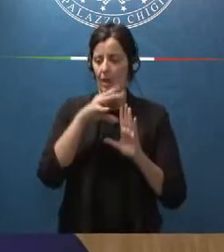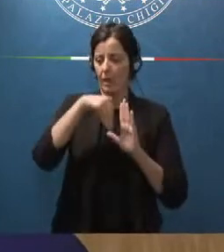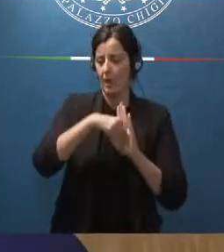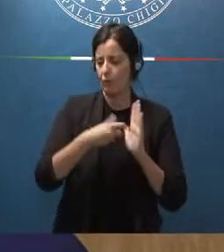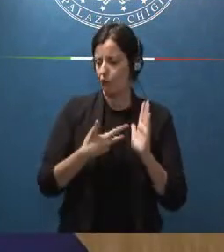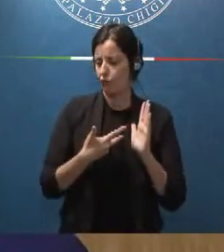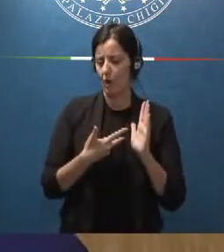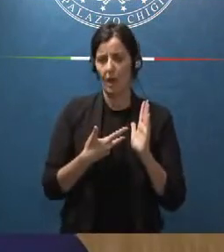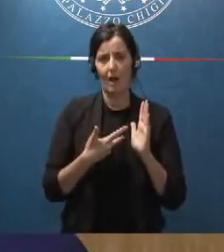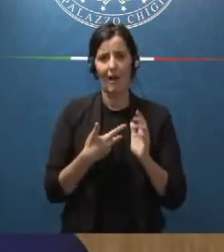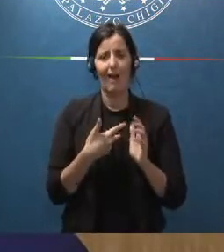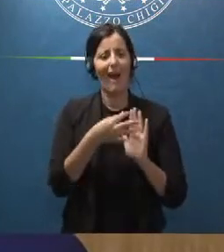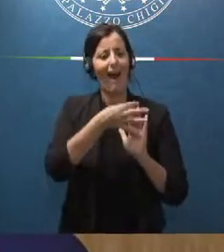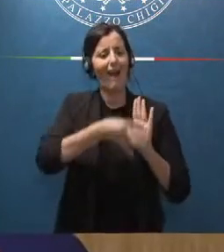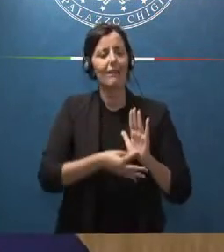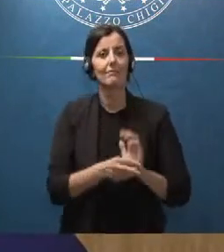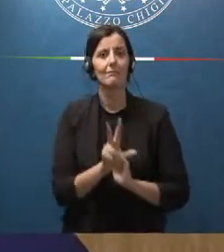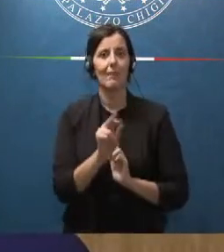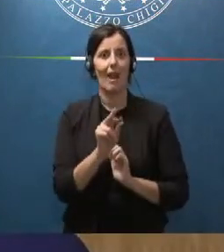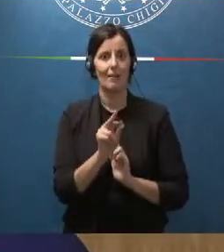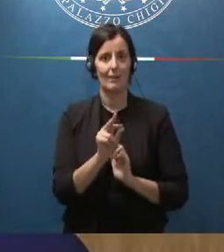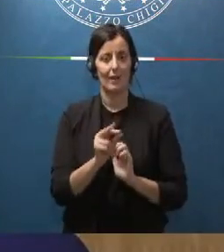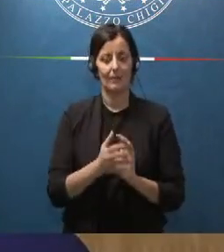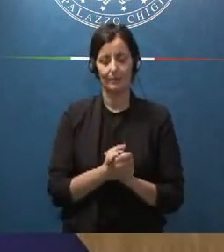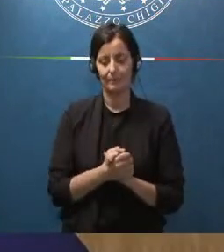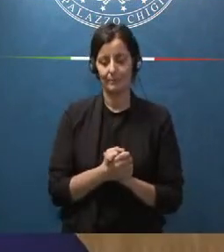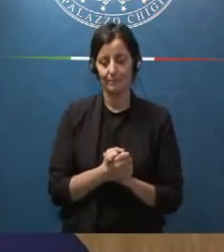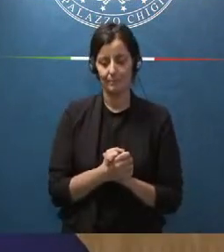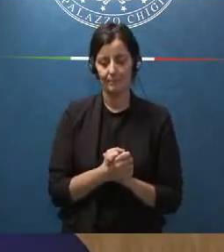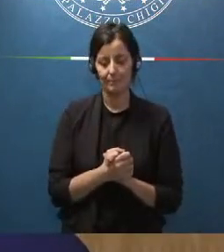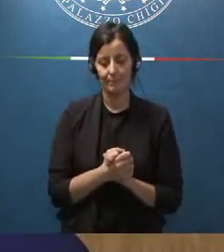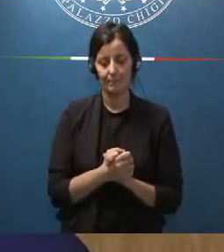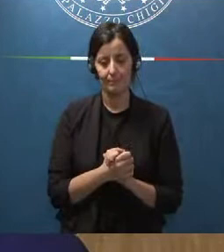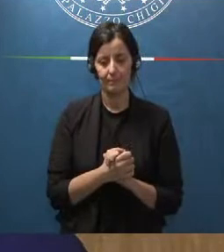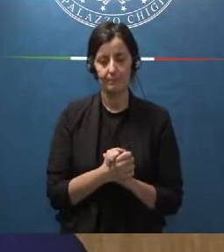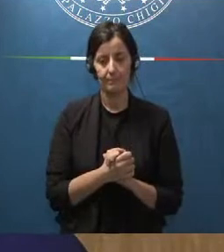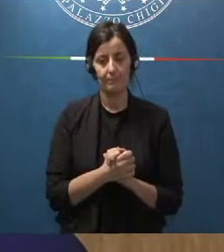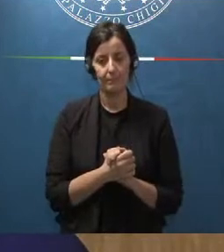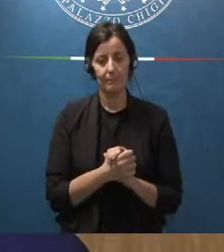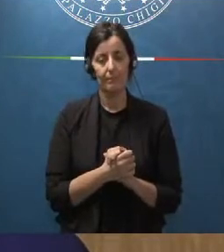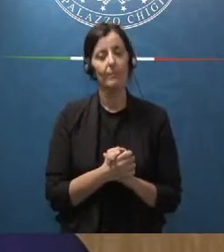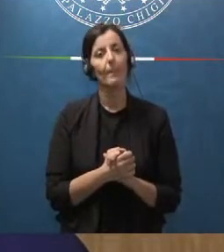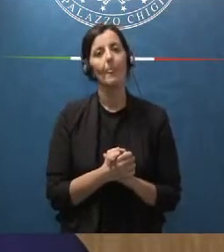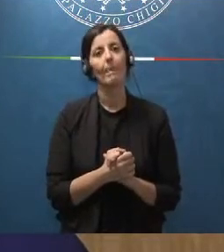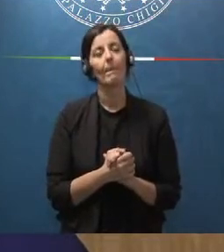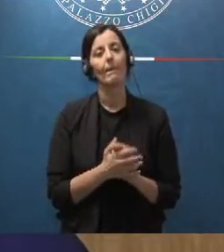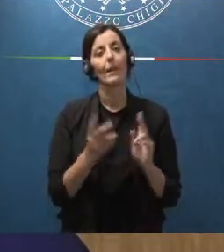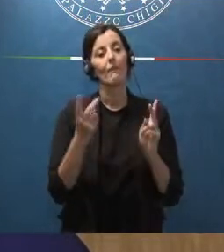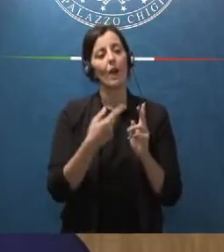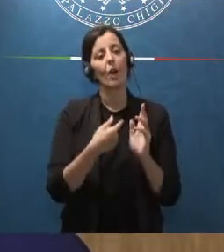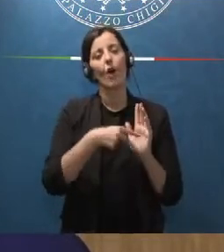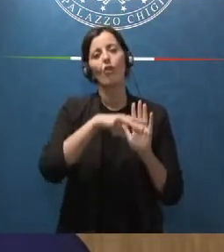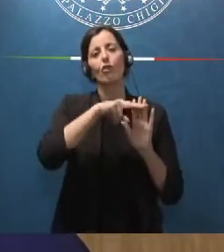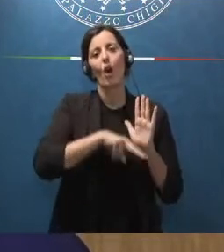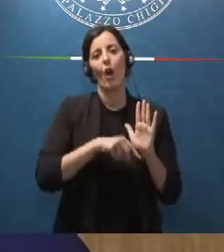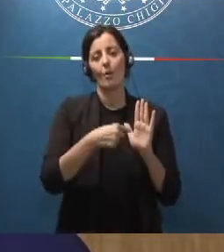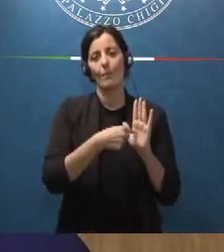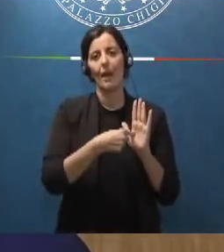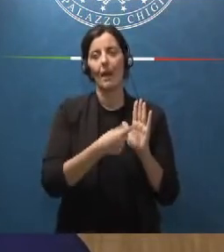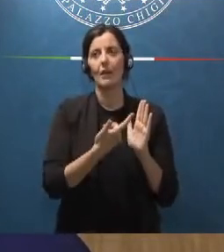articoli sono sono degli delle norme che